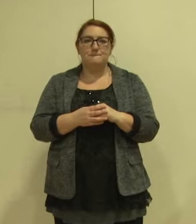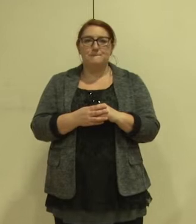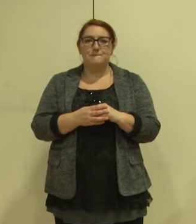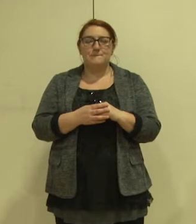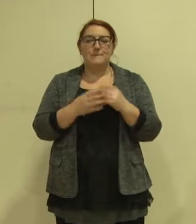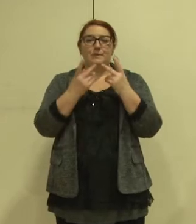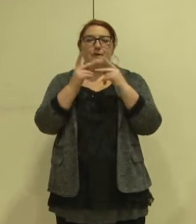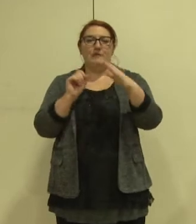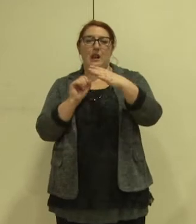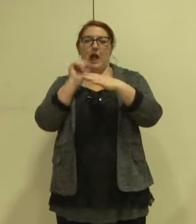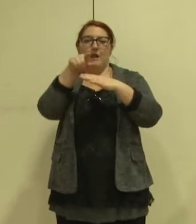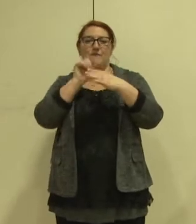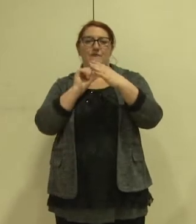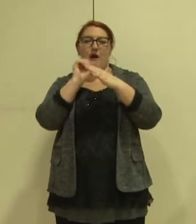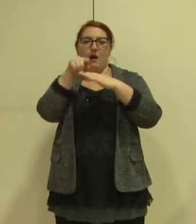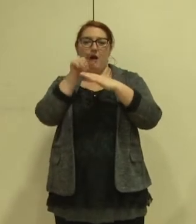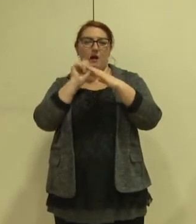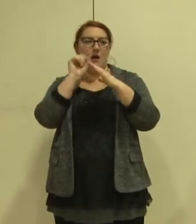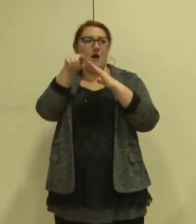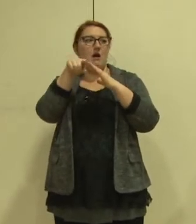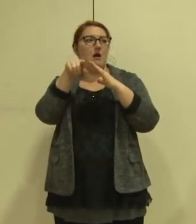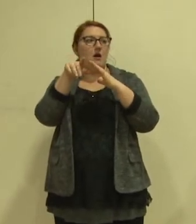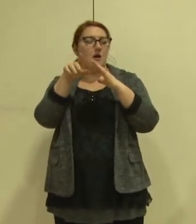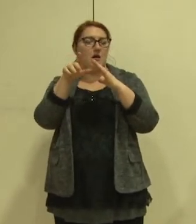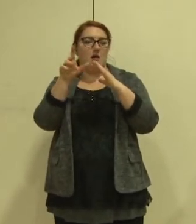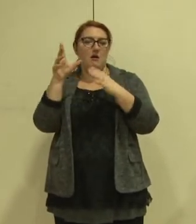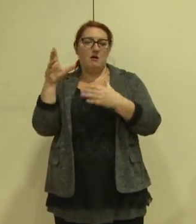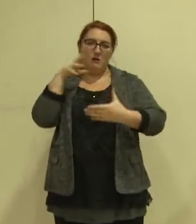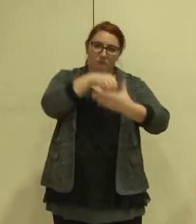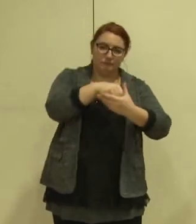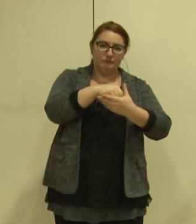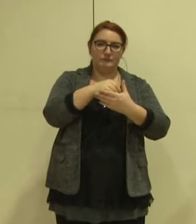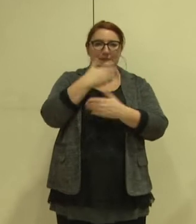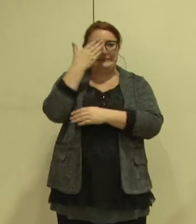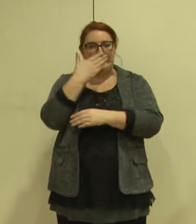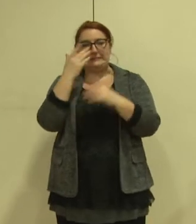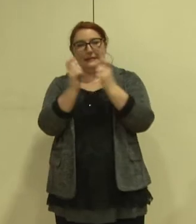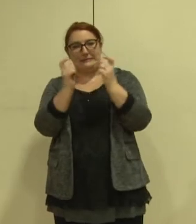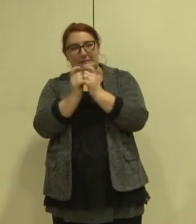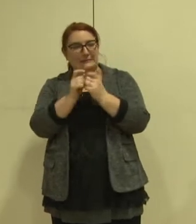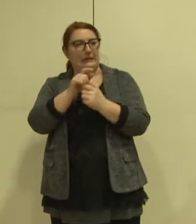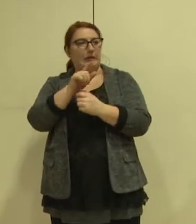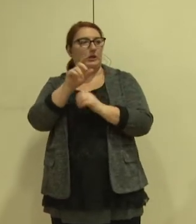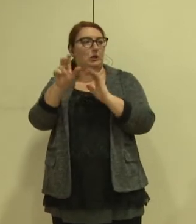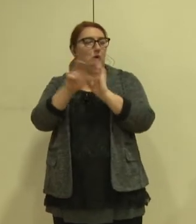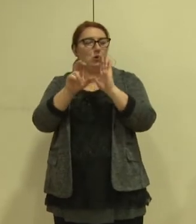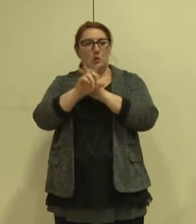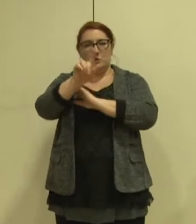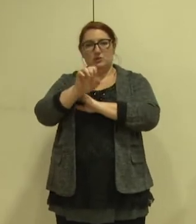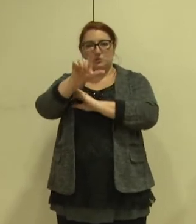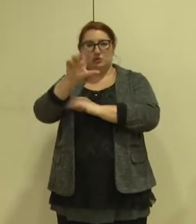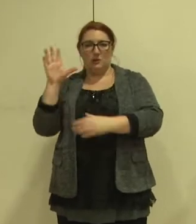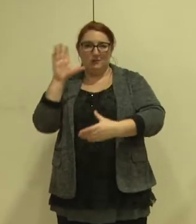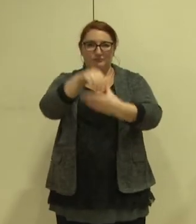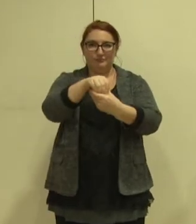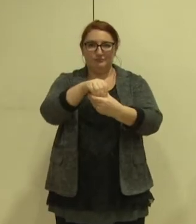au sein de gaz et électricité de Grenoble. Madame Olmos, je vous